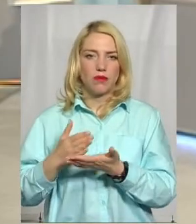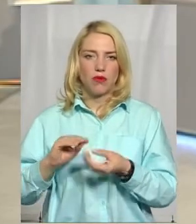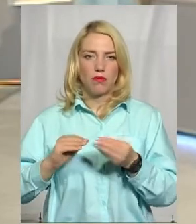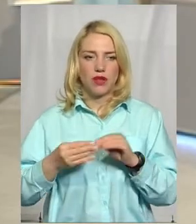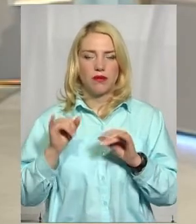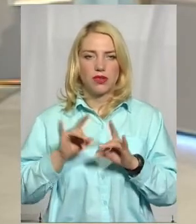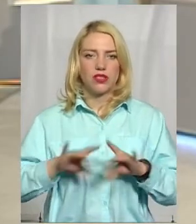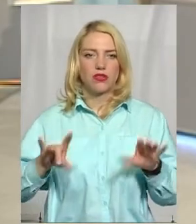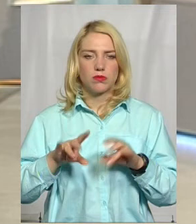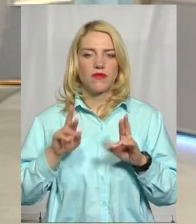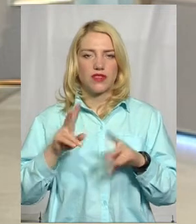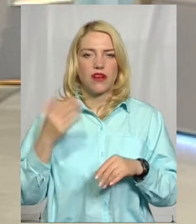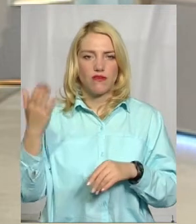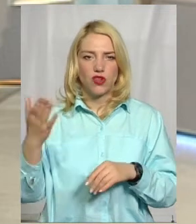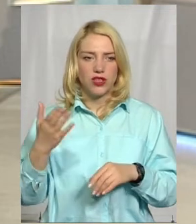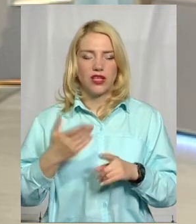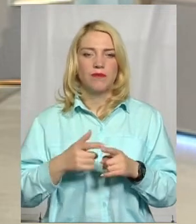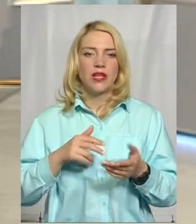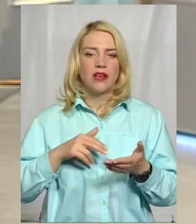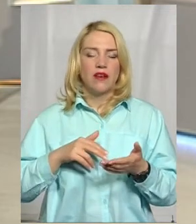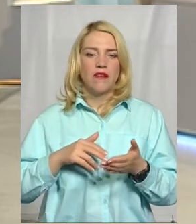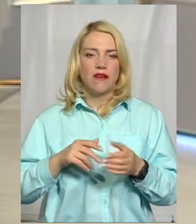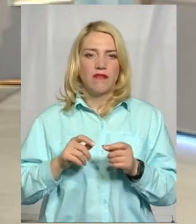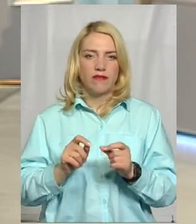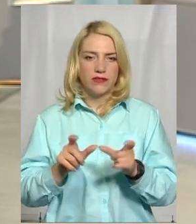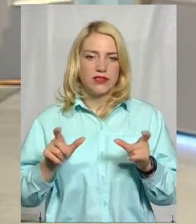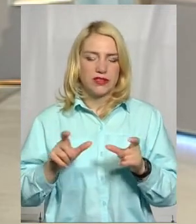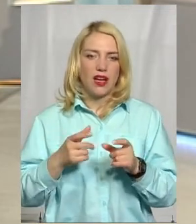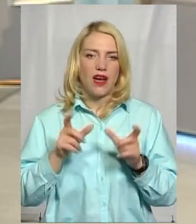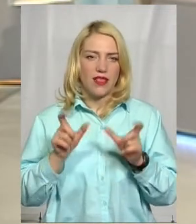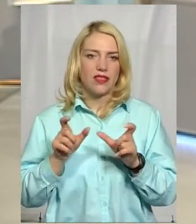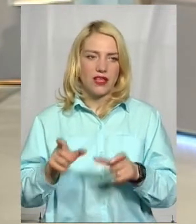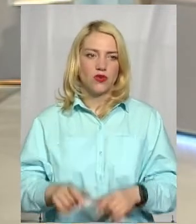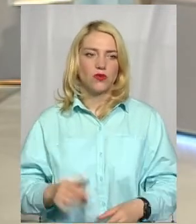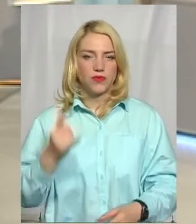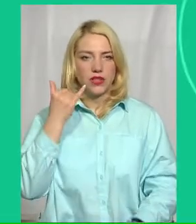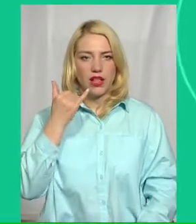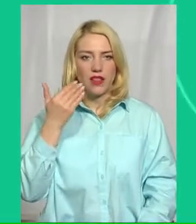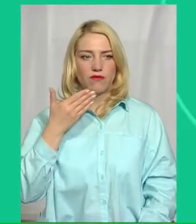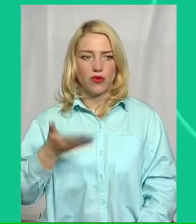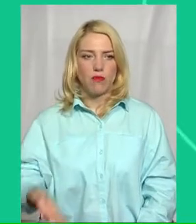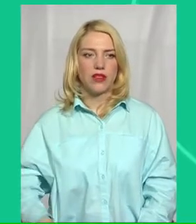і розповів, як вони виходять із карантину. Прошу, слухаємо телефонний коментар.